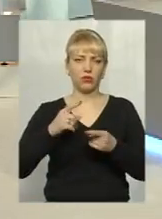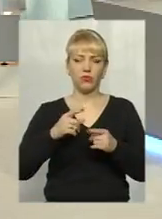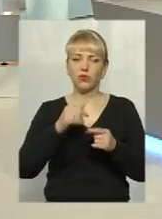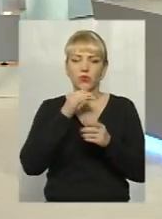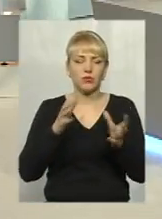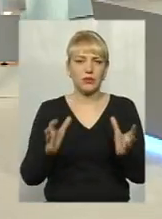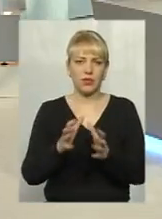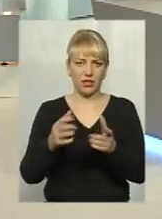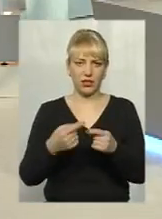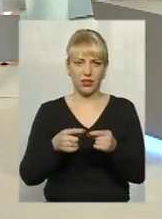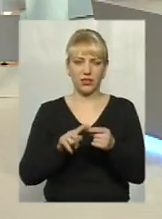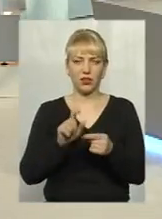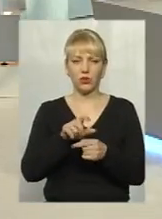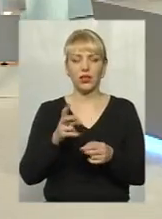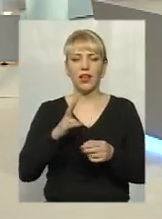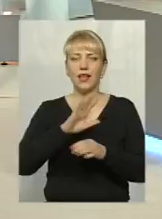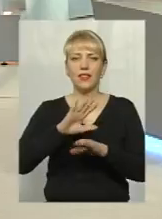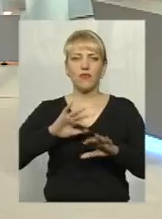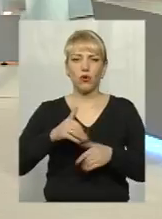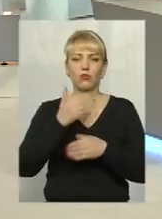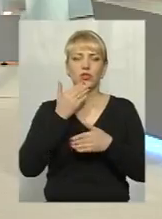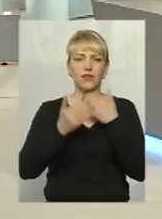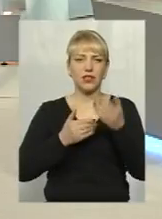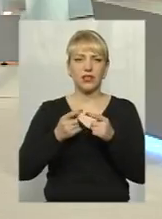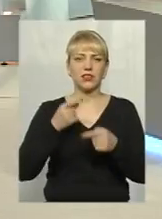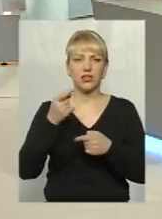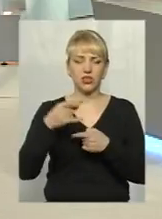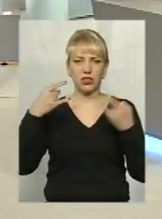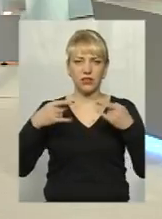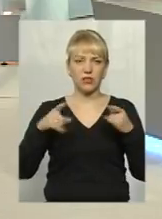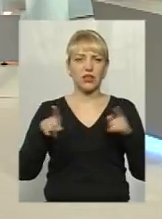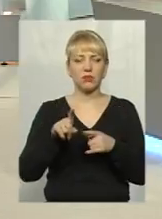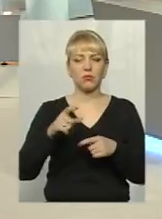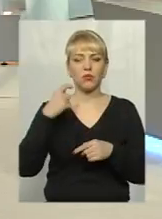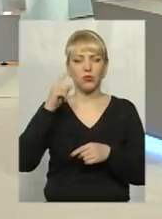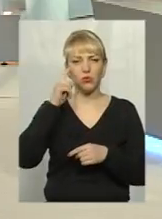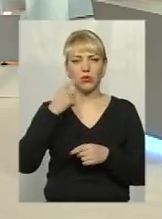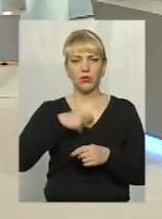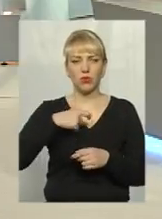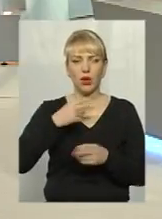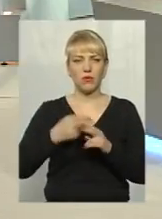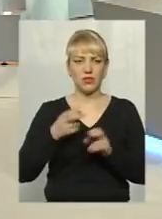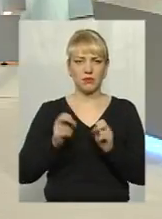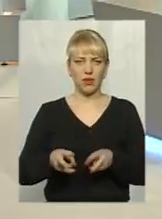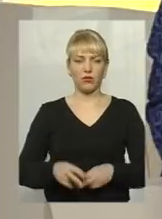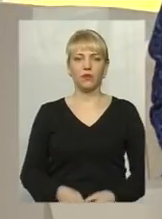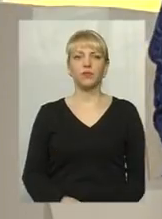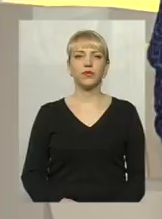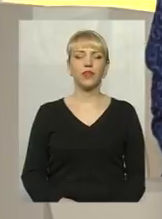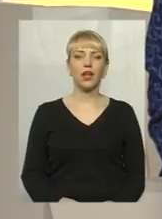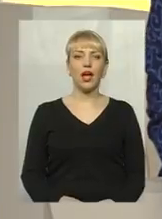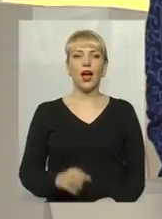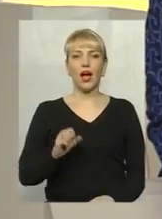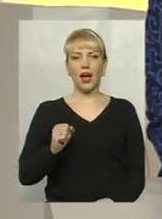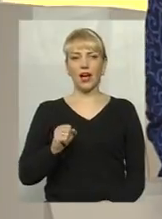втомлюємося звертатися, в тому числі, через засоб масової інформації, що треба подбати самому про свою безпеку. Пане Андрію, скажіть, будь ласка,